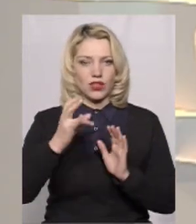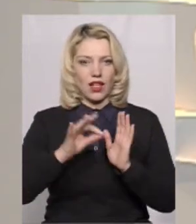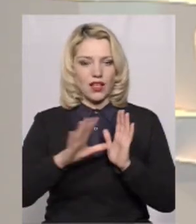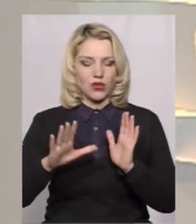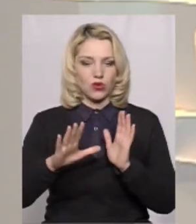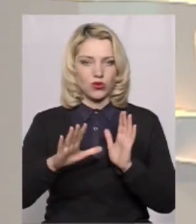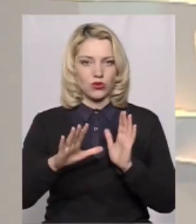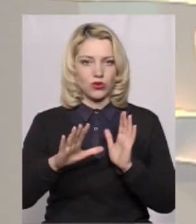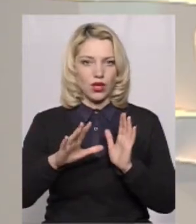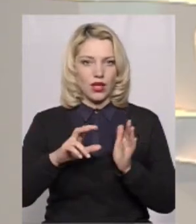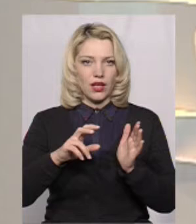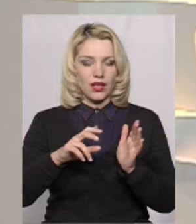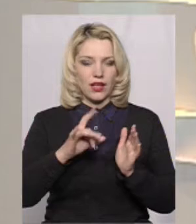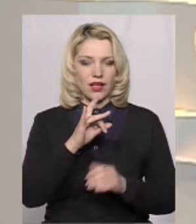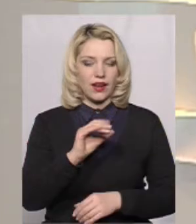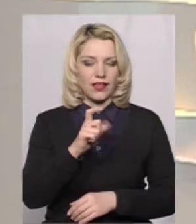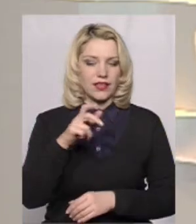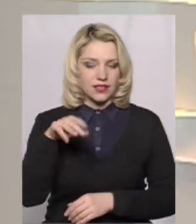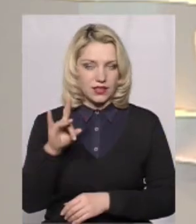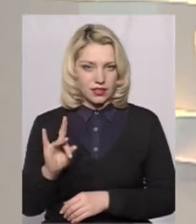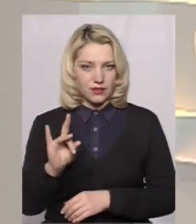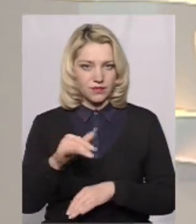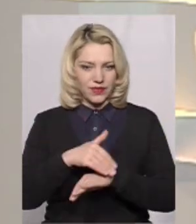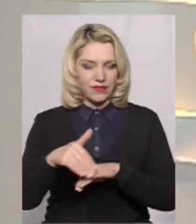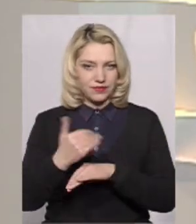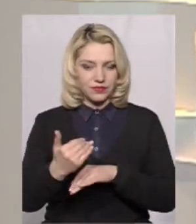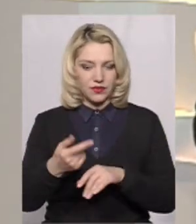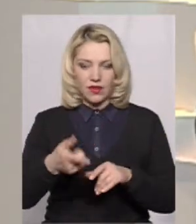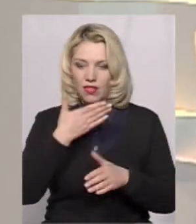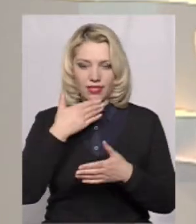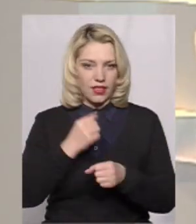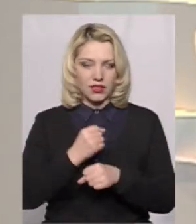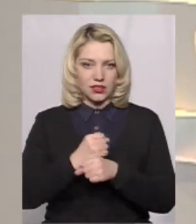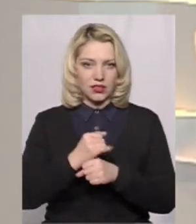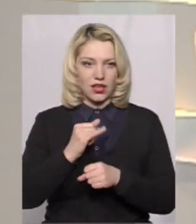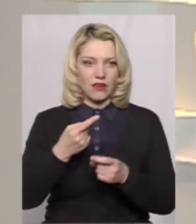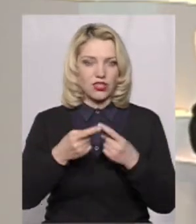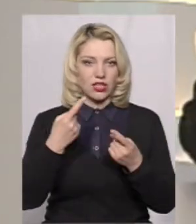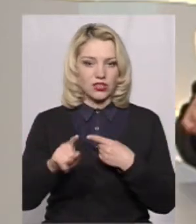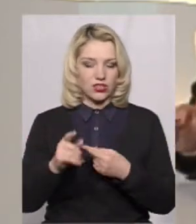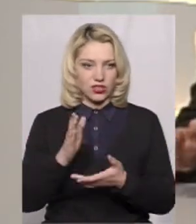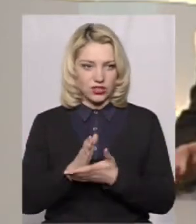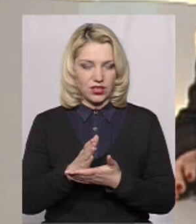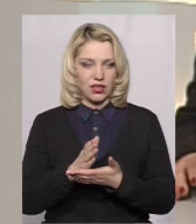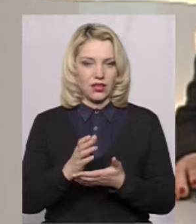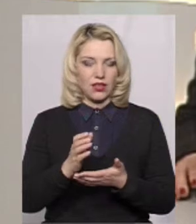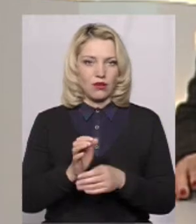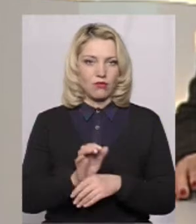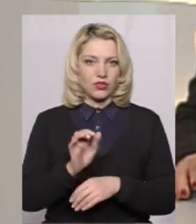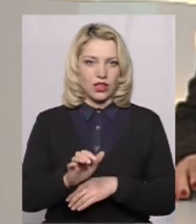електронний реєстр, воно не діє, а вже інші посилання.